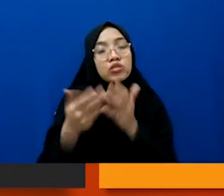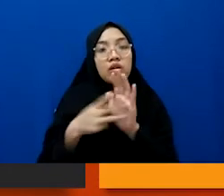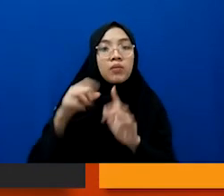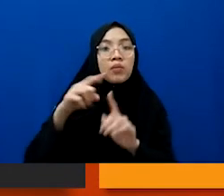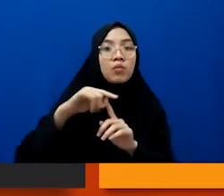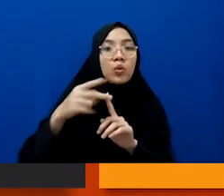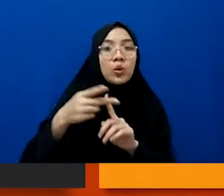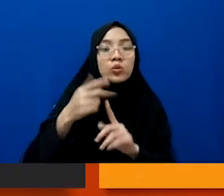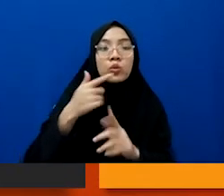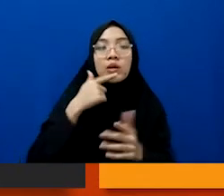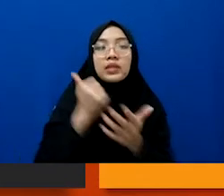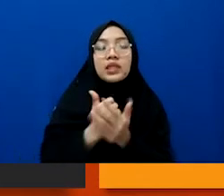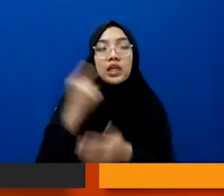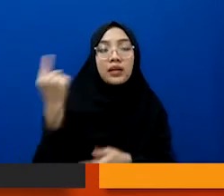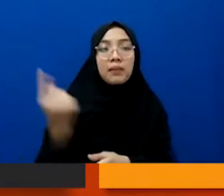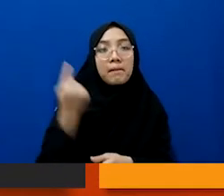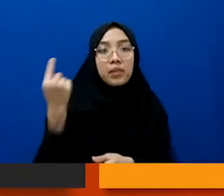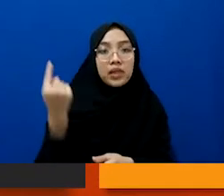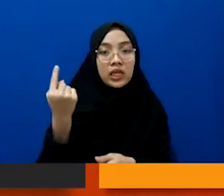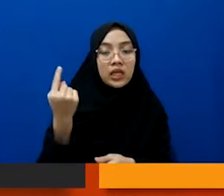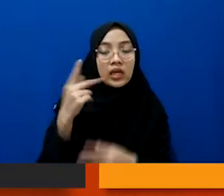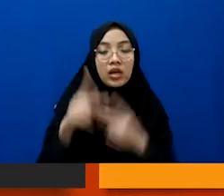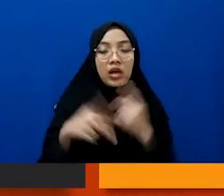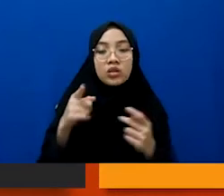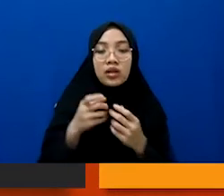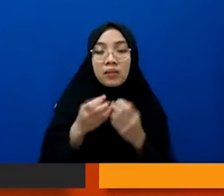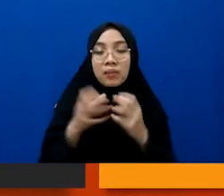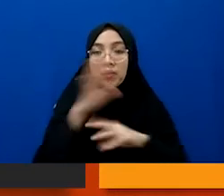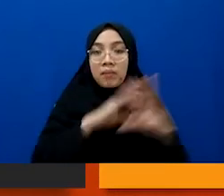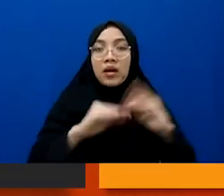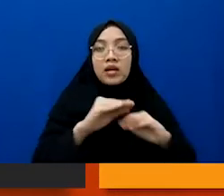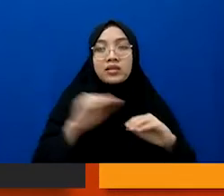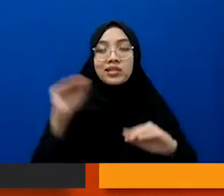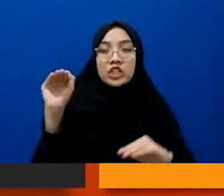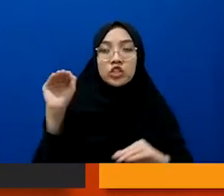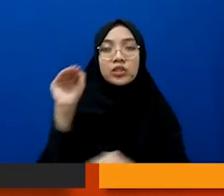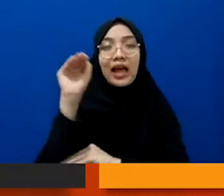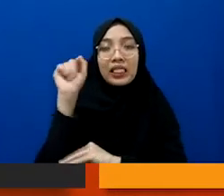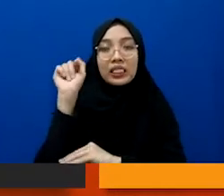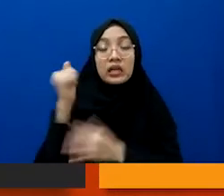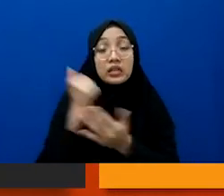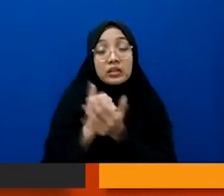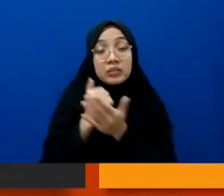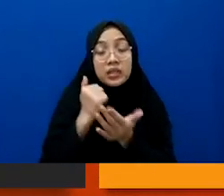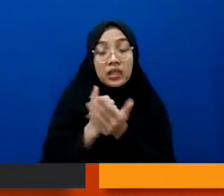untuk kepentingan pabrik jadi bahwa dia mengungkap sebuah kejahatan itu memang karena